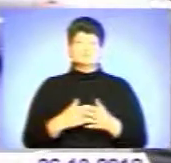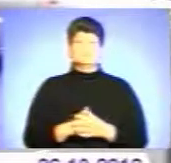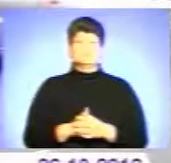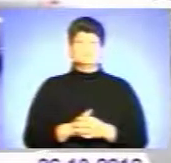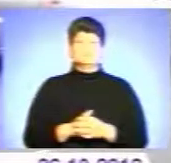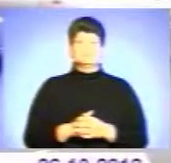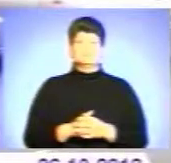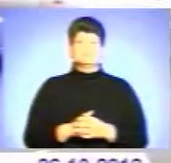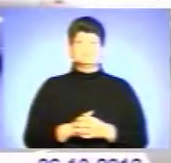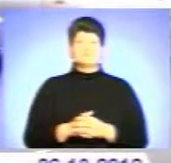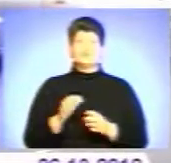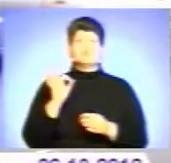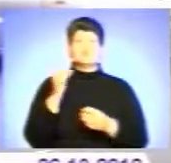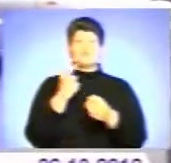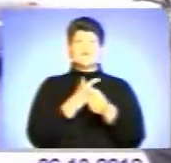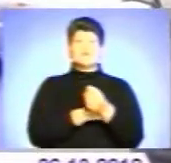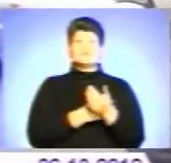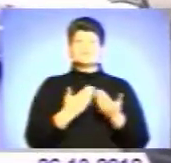А що за вакцинація?